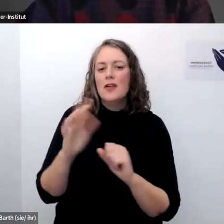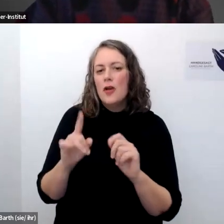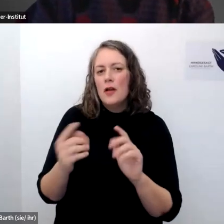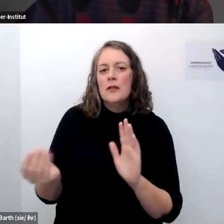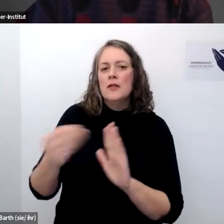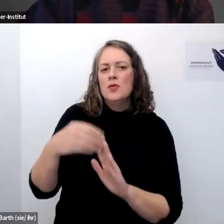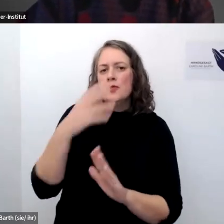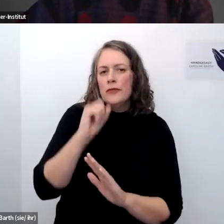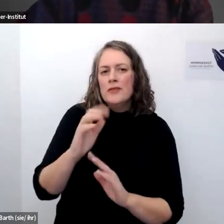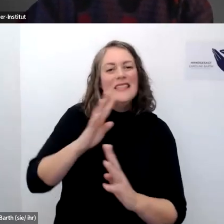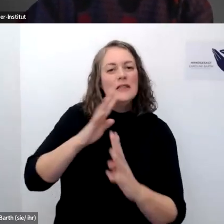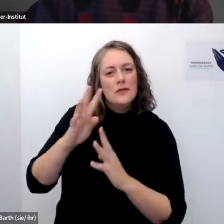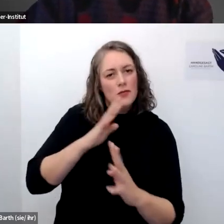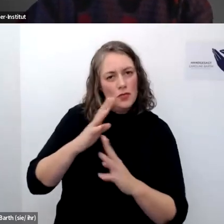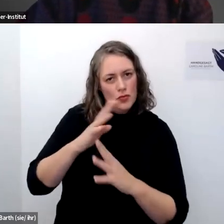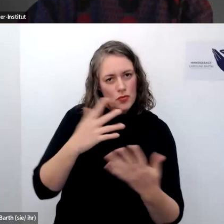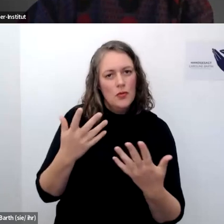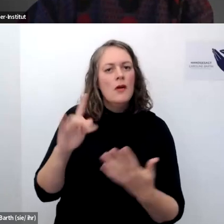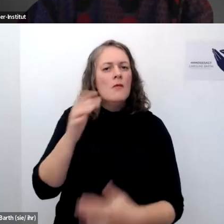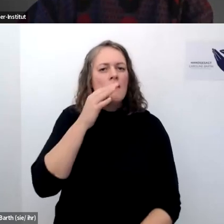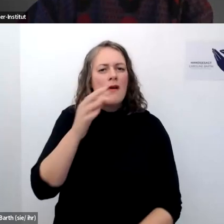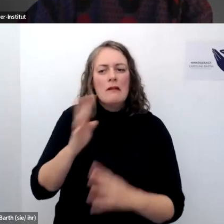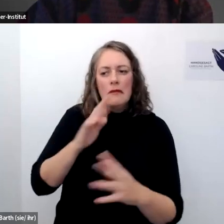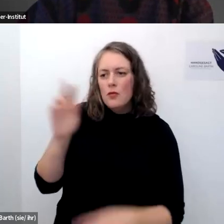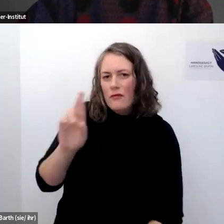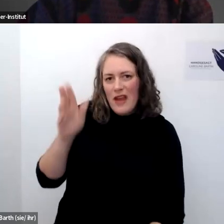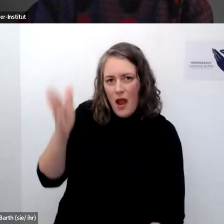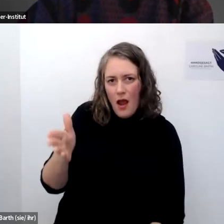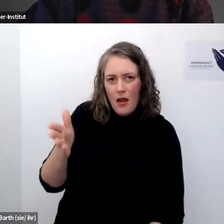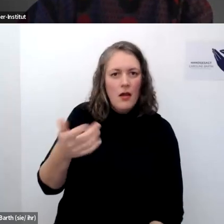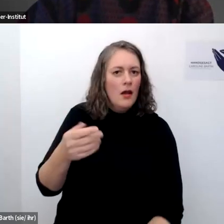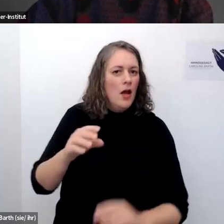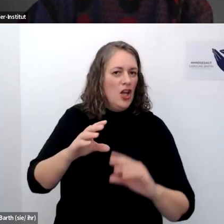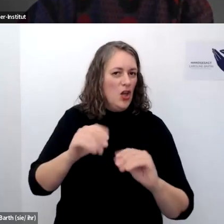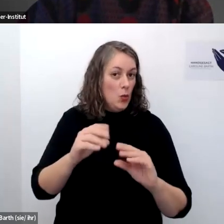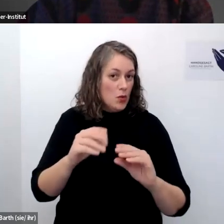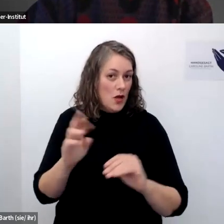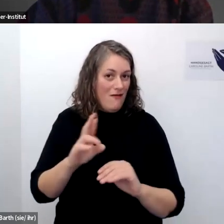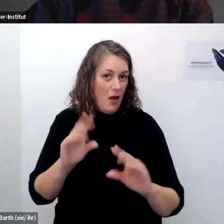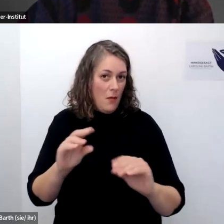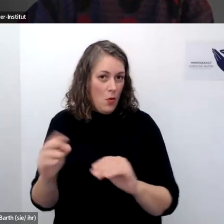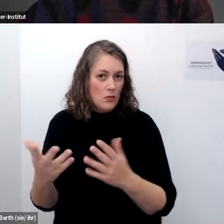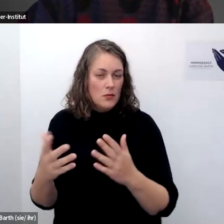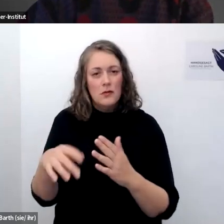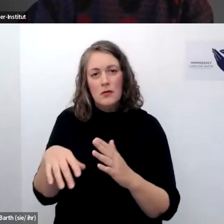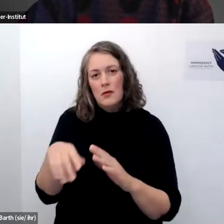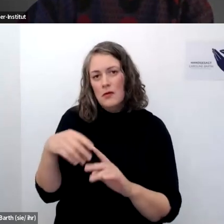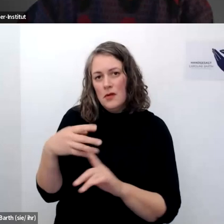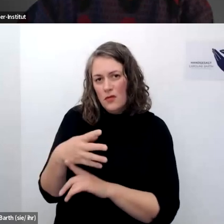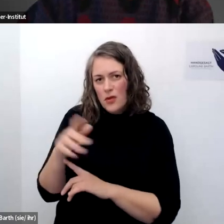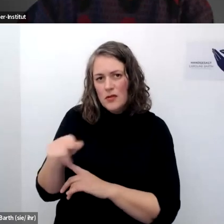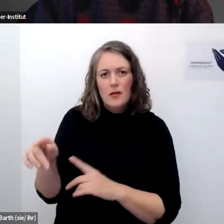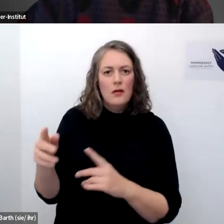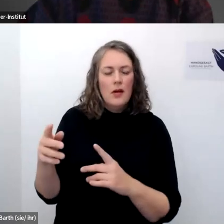ergänzen wird durch interviews und da war mir nicht ganz klar willst du userinnen interviewen wie das auf sie wirkt oder willst du diese